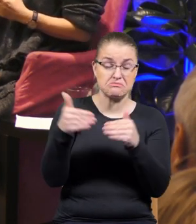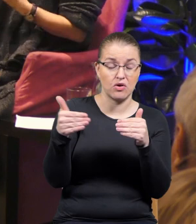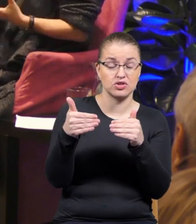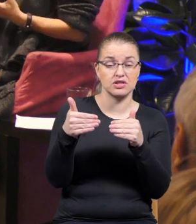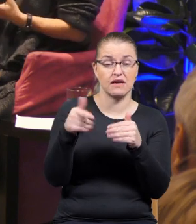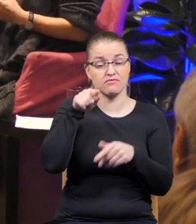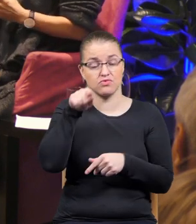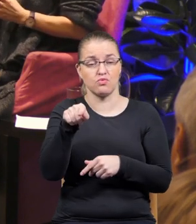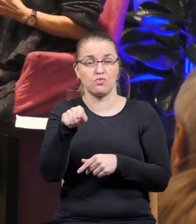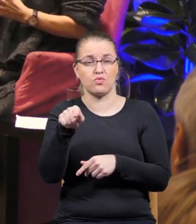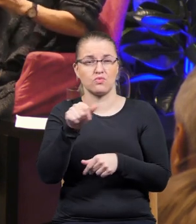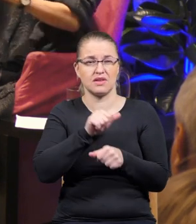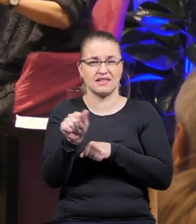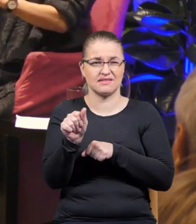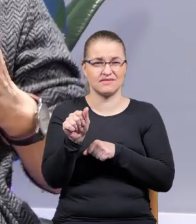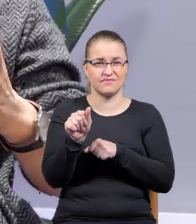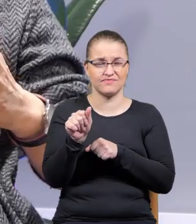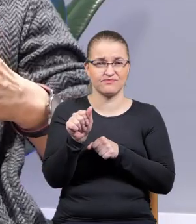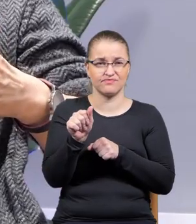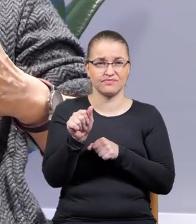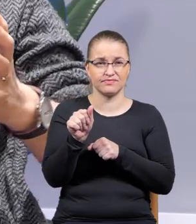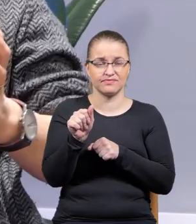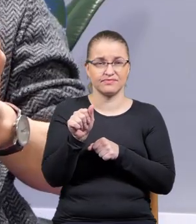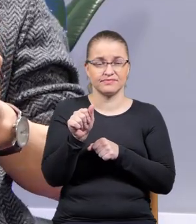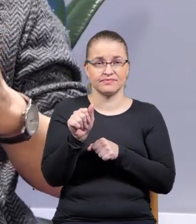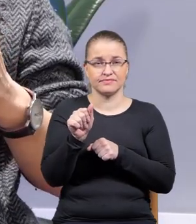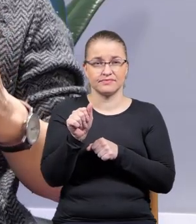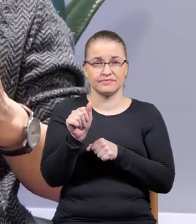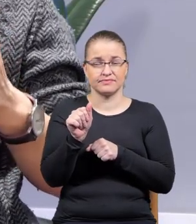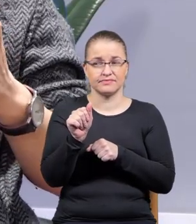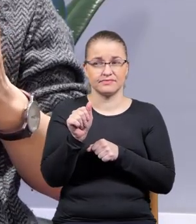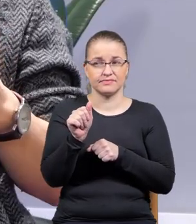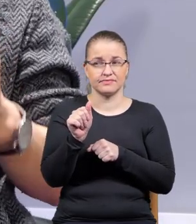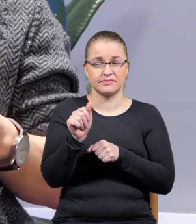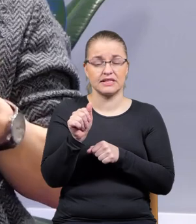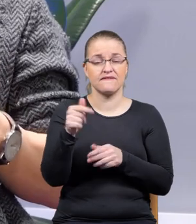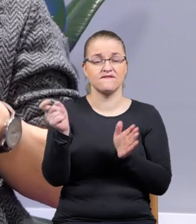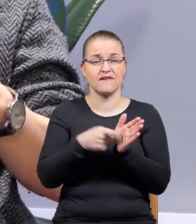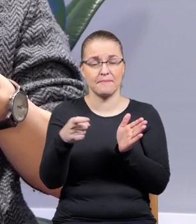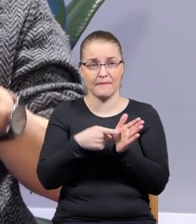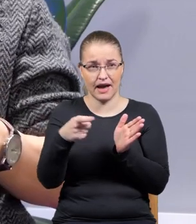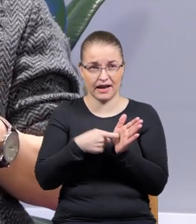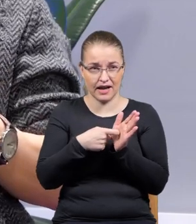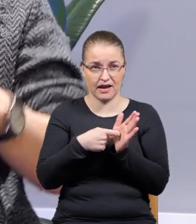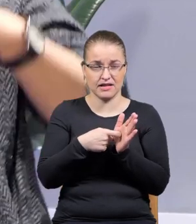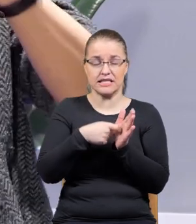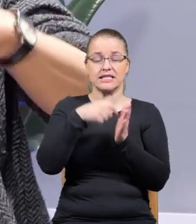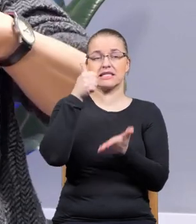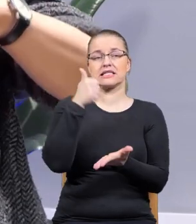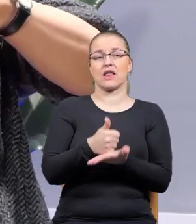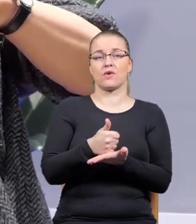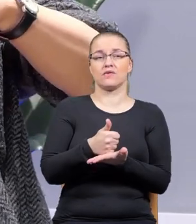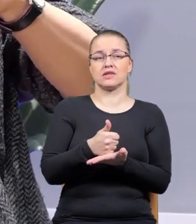tym jakaś bezczelna, ale domaga się takiego stanowiska jakby